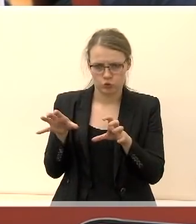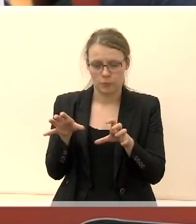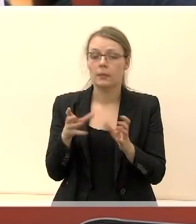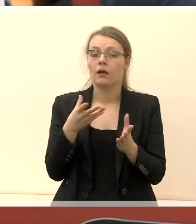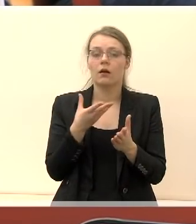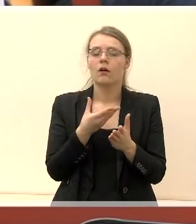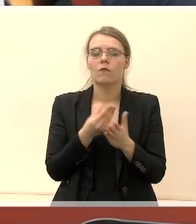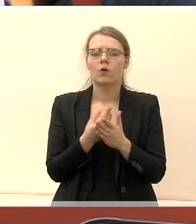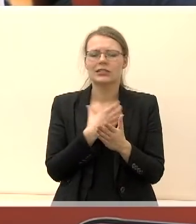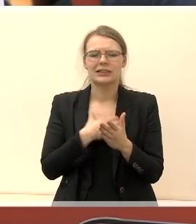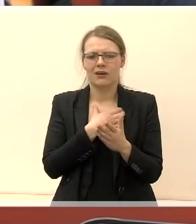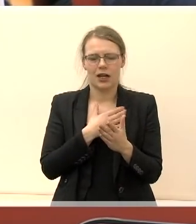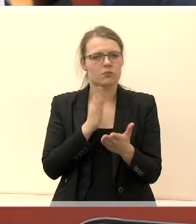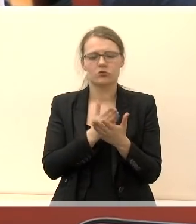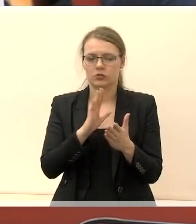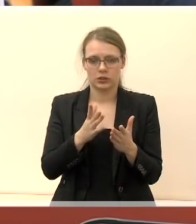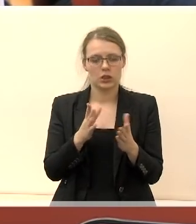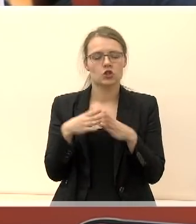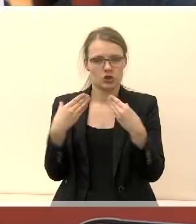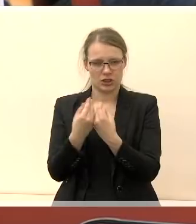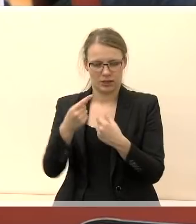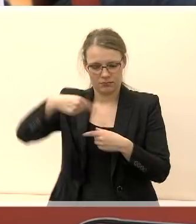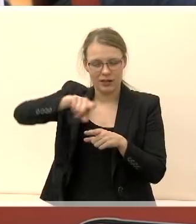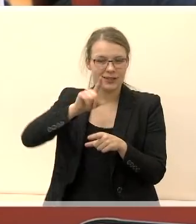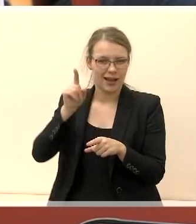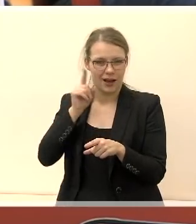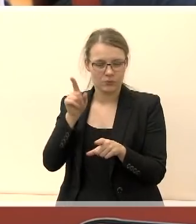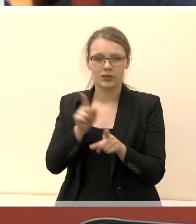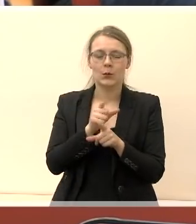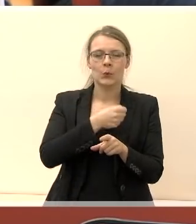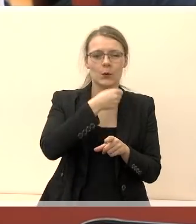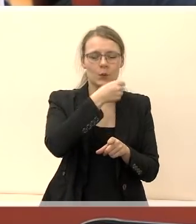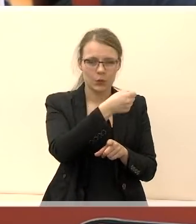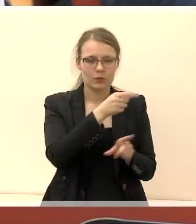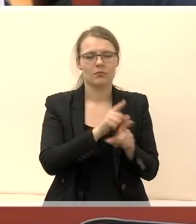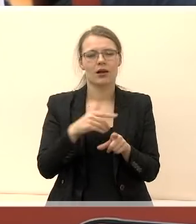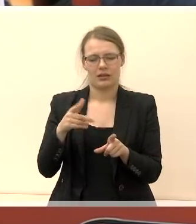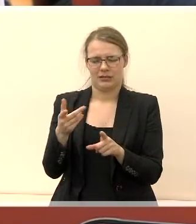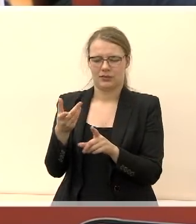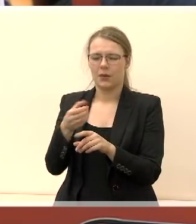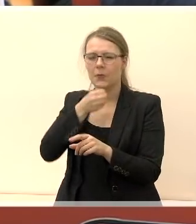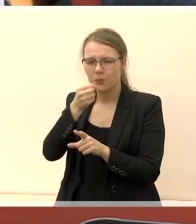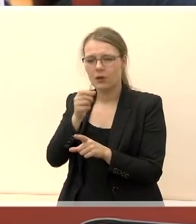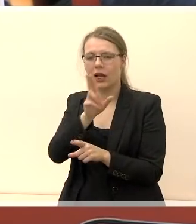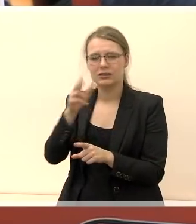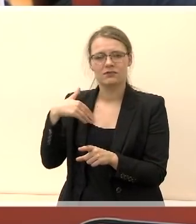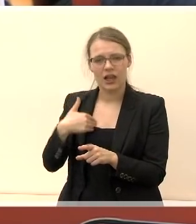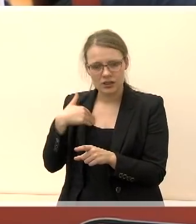prioritetas, kaip jau jaunos šeimos, seniorai, vyresnių amžių žmonės.